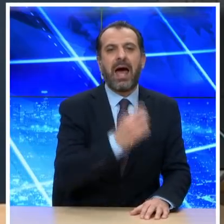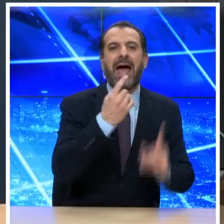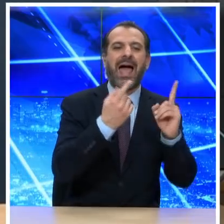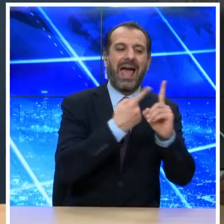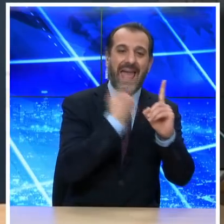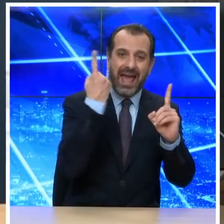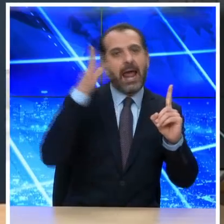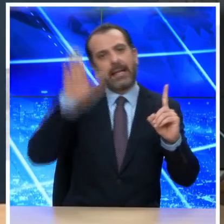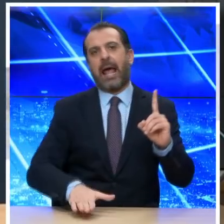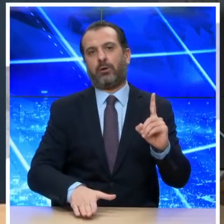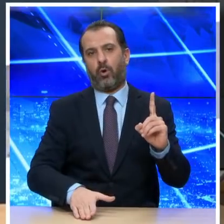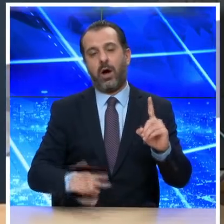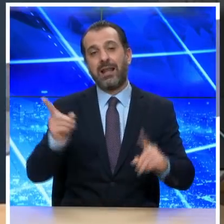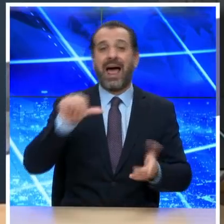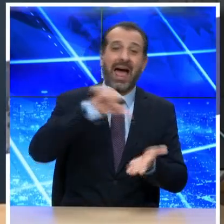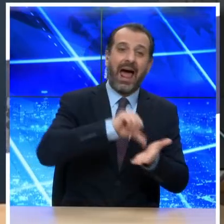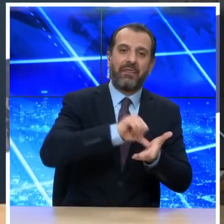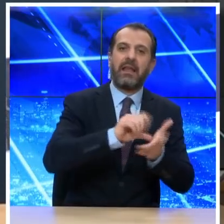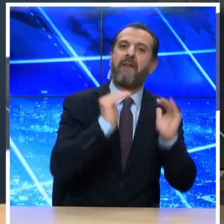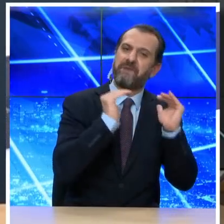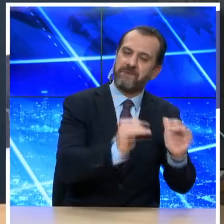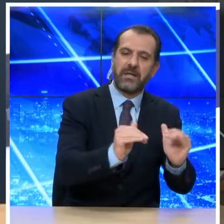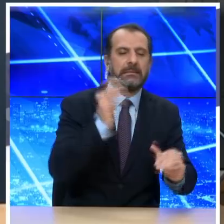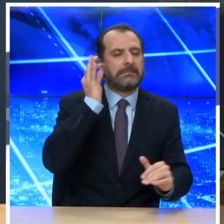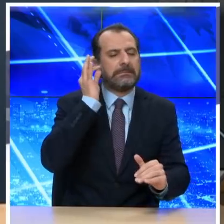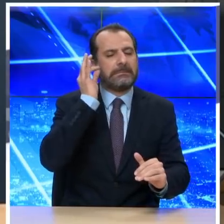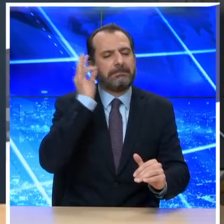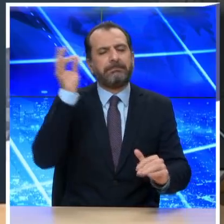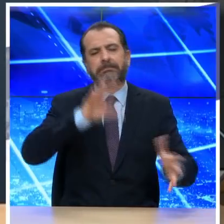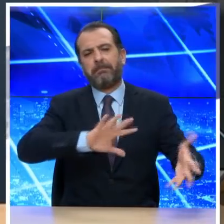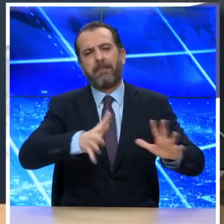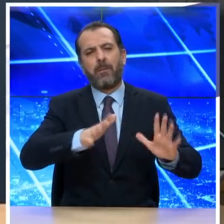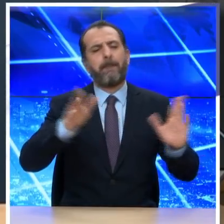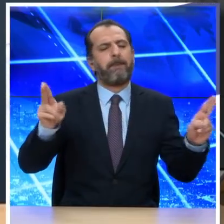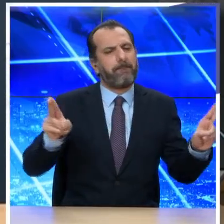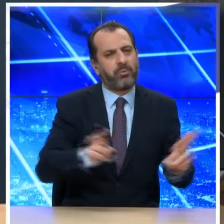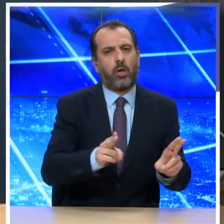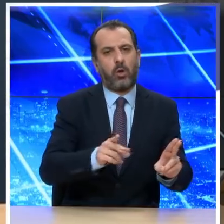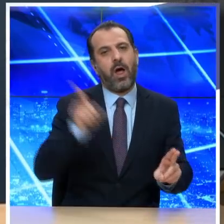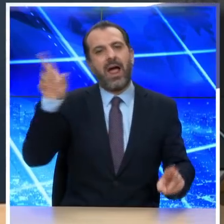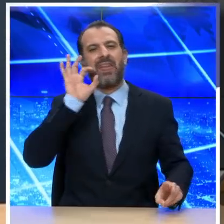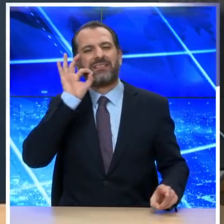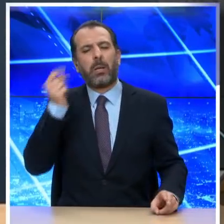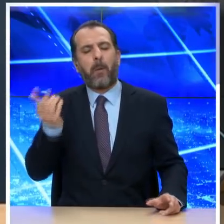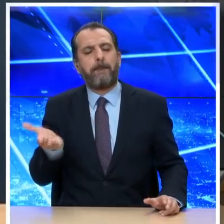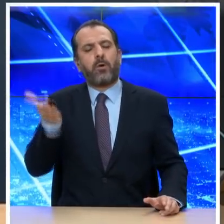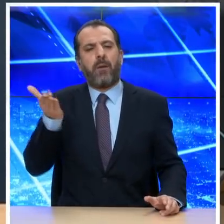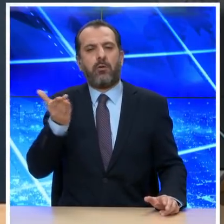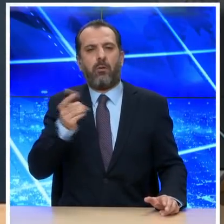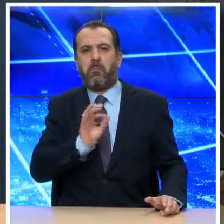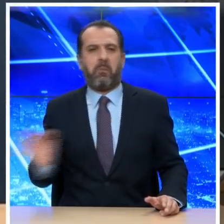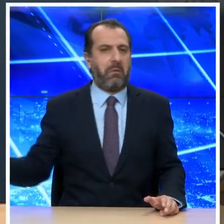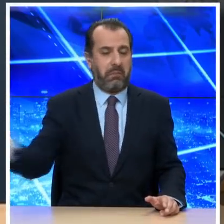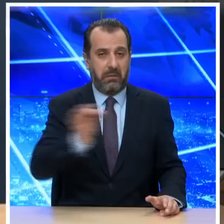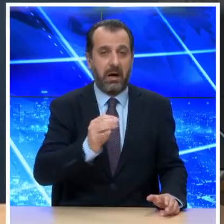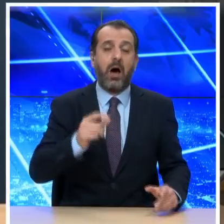ένα και στις δύο περιφέρειες με την Αττική να διατηρεί πιθανώς ελαφρώς χαμηλότερο αυτή η Θεσσαλονίκη, με βάση όμως των ρυθμών